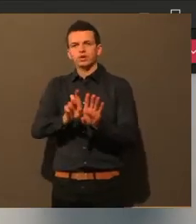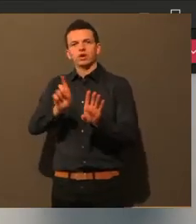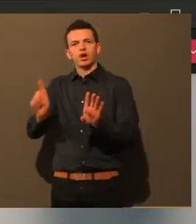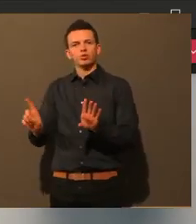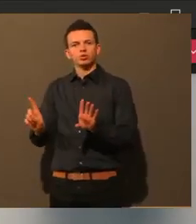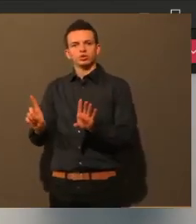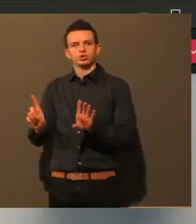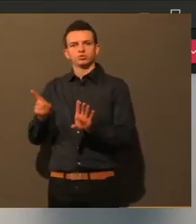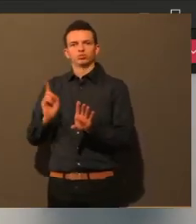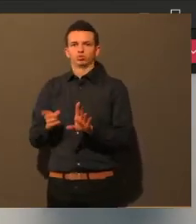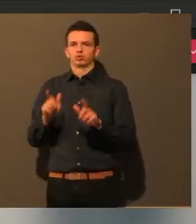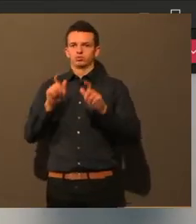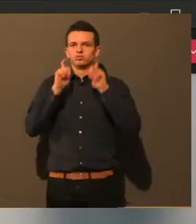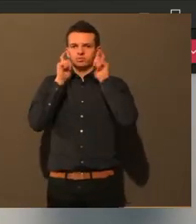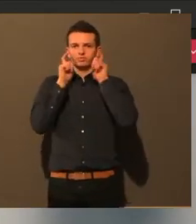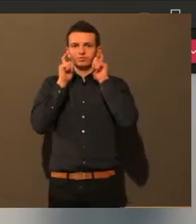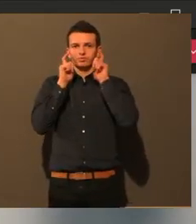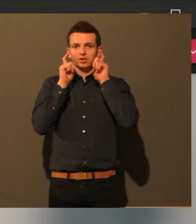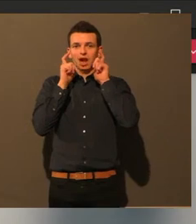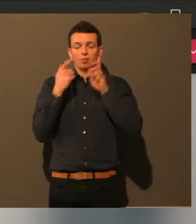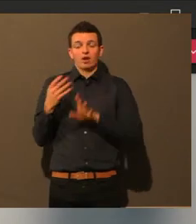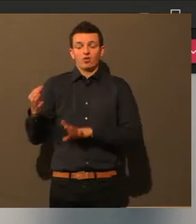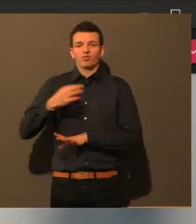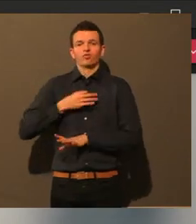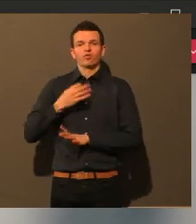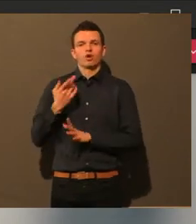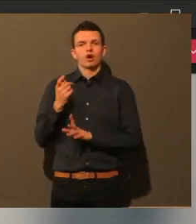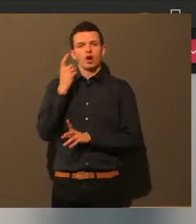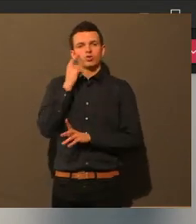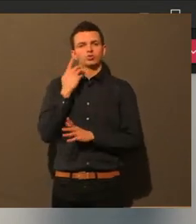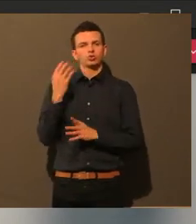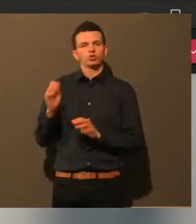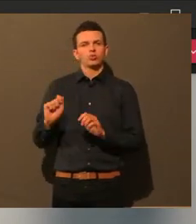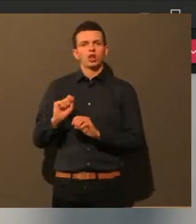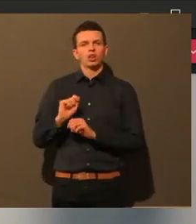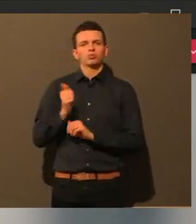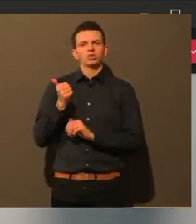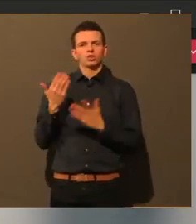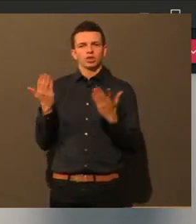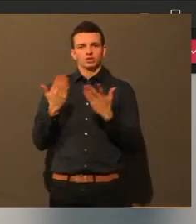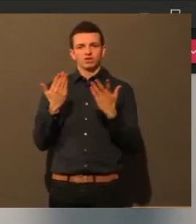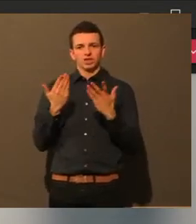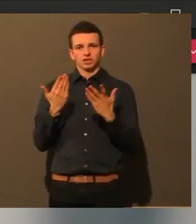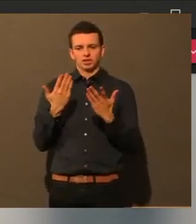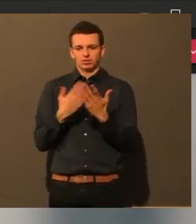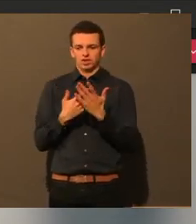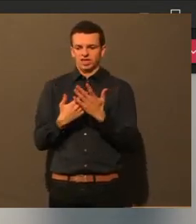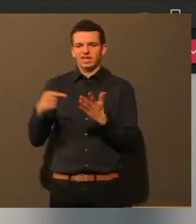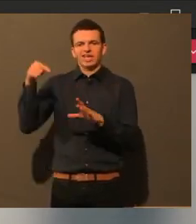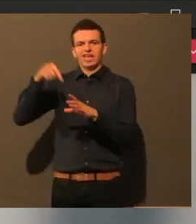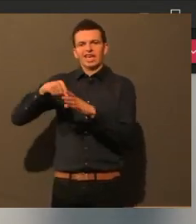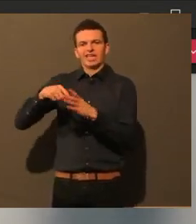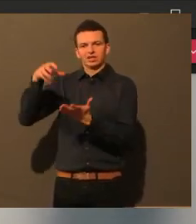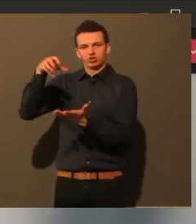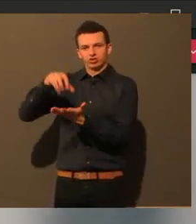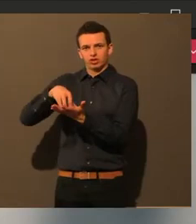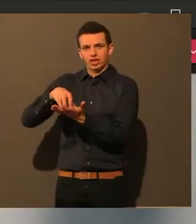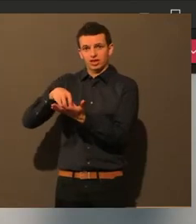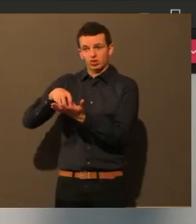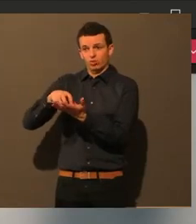bestimmten Bereichen in der Stadt gelten, also in der Innenstadt oder in den hochfrequentierten Bereichen, auch in den Stadtteilen.